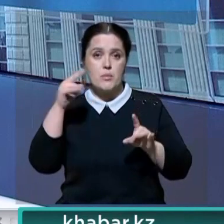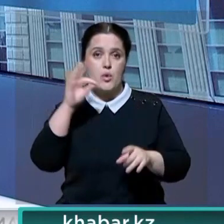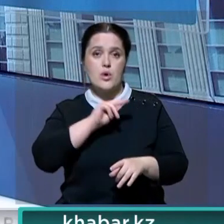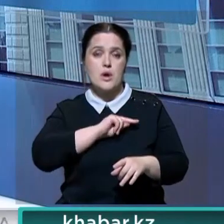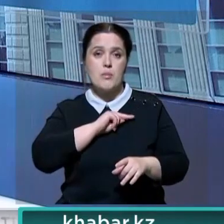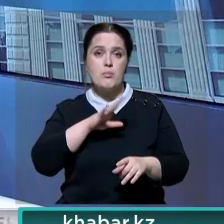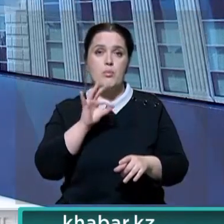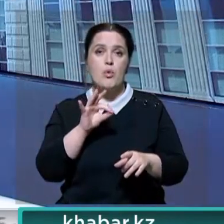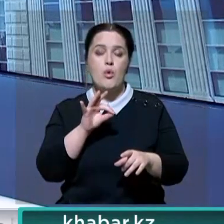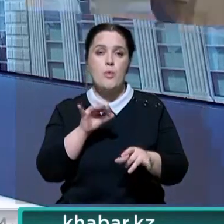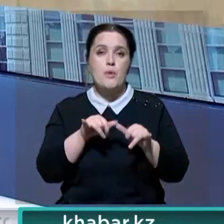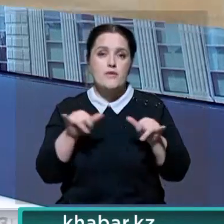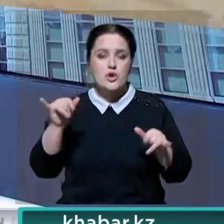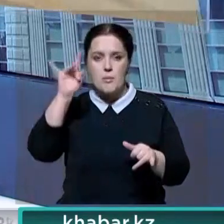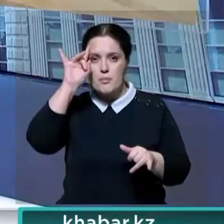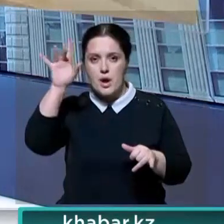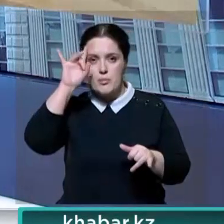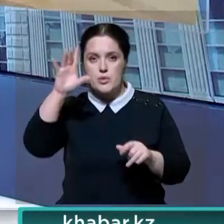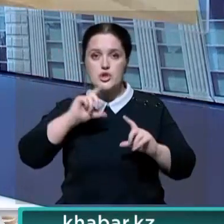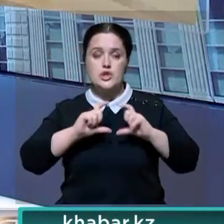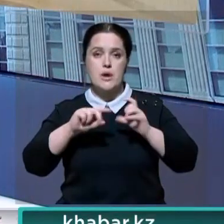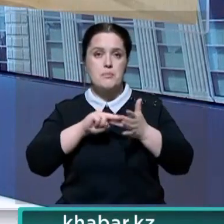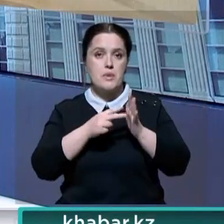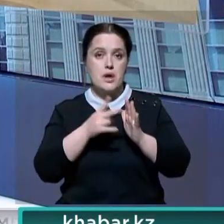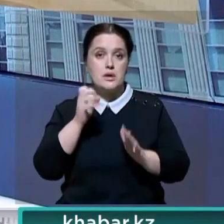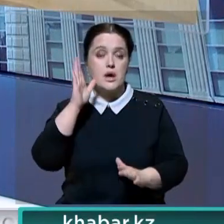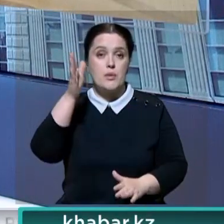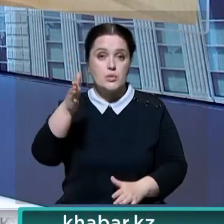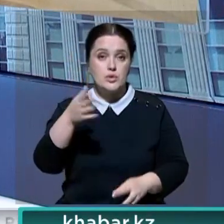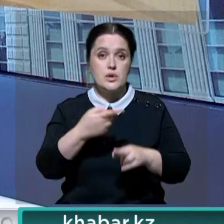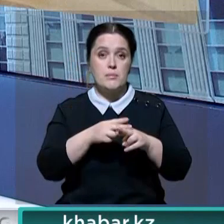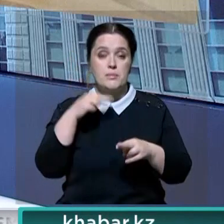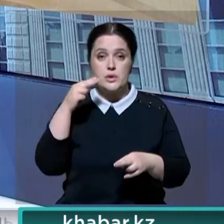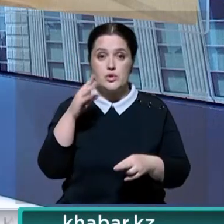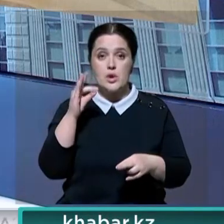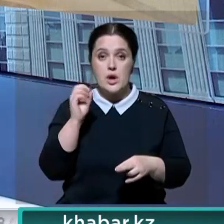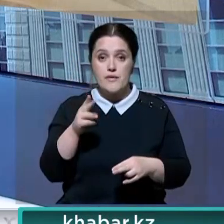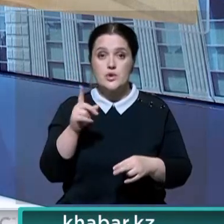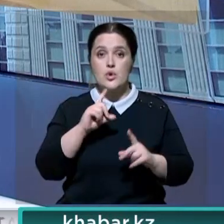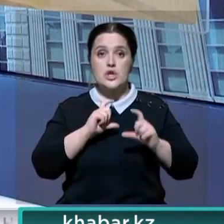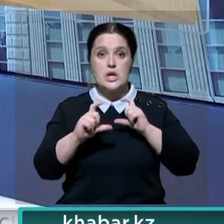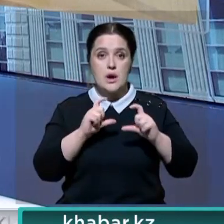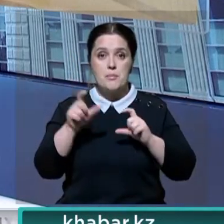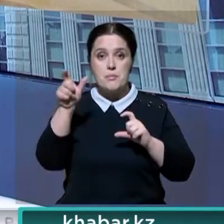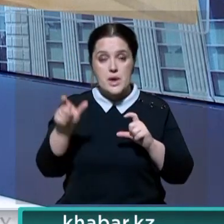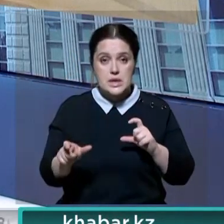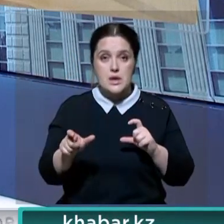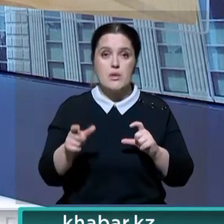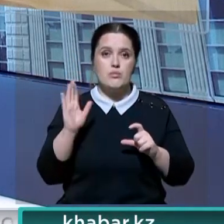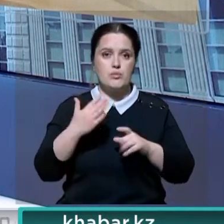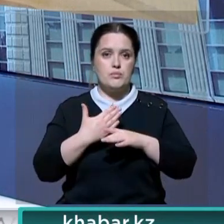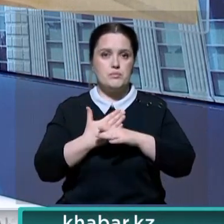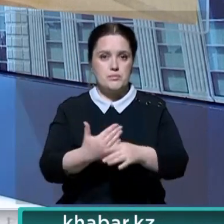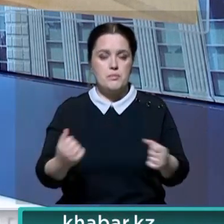по повышению популярности шахмат и планах на будущее. Асамжом Артукаев, в свою очередь, отметил, что шахматистам будет